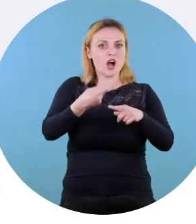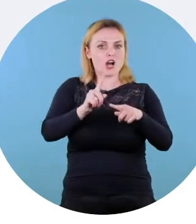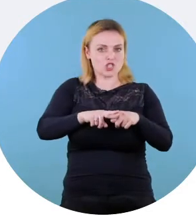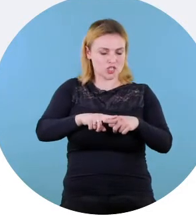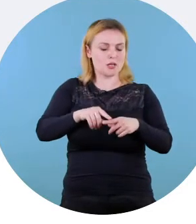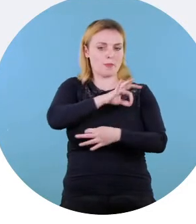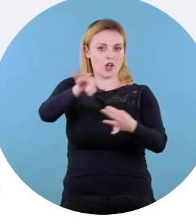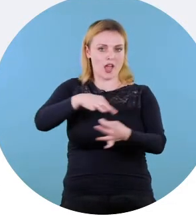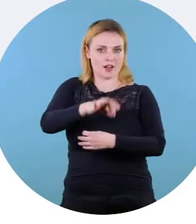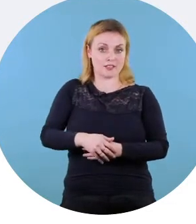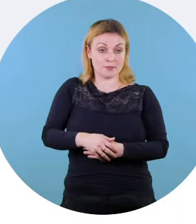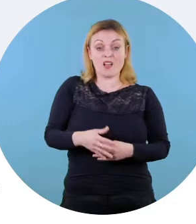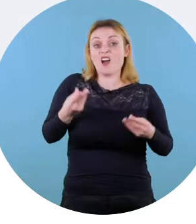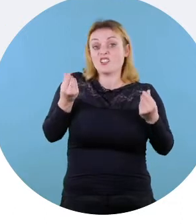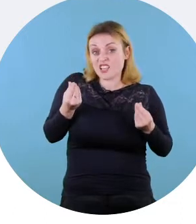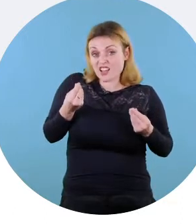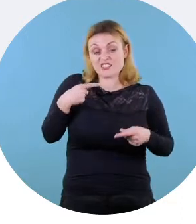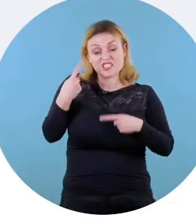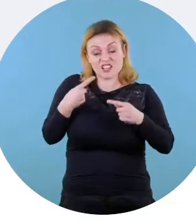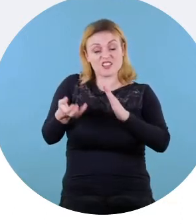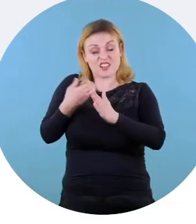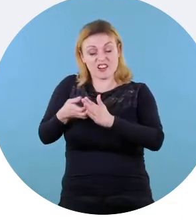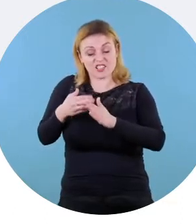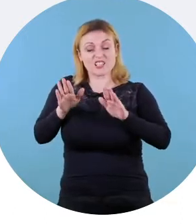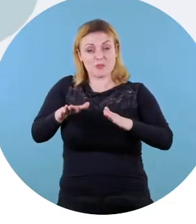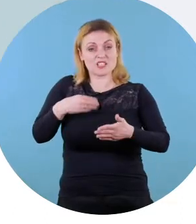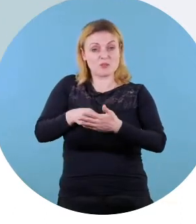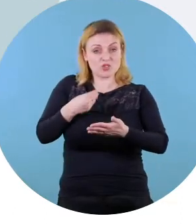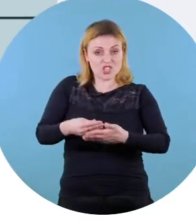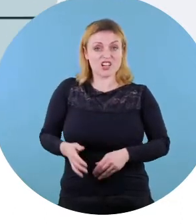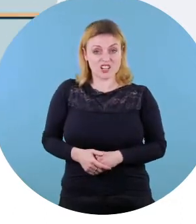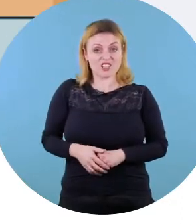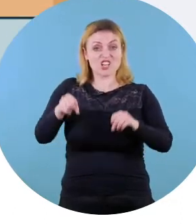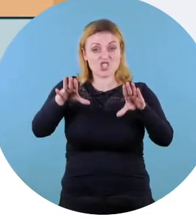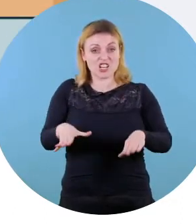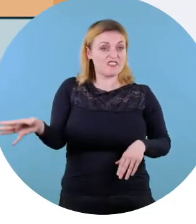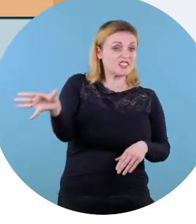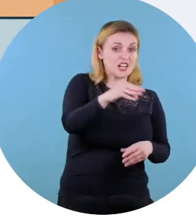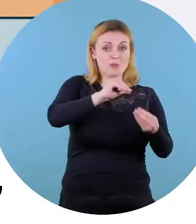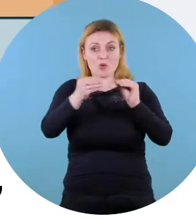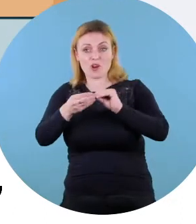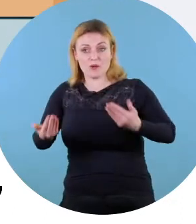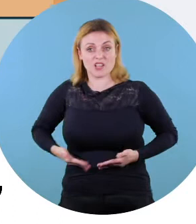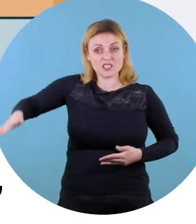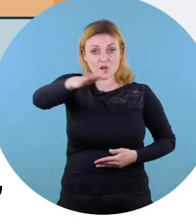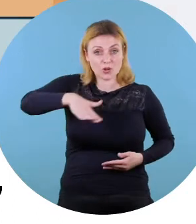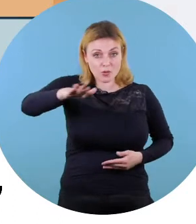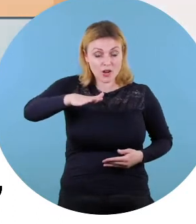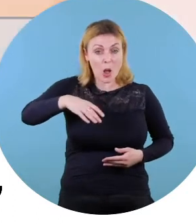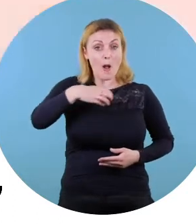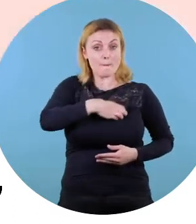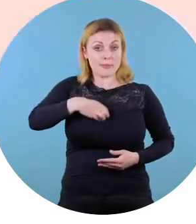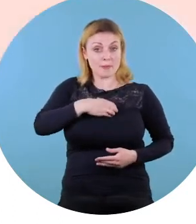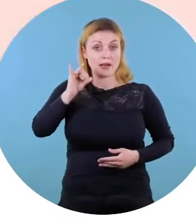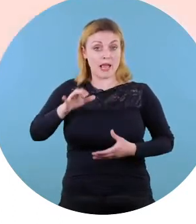включающую приоритетные проекты. Так как денежных средств из местного бюджета не всегда хватает на решение всех проблем населенного